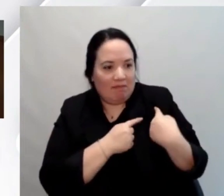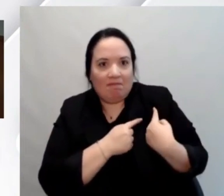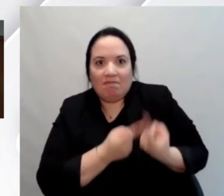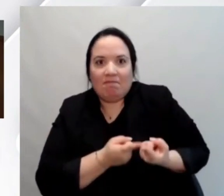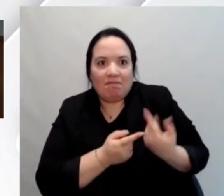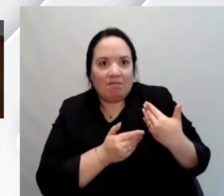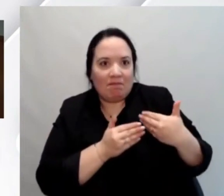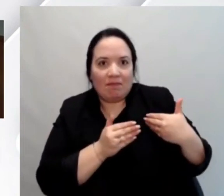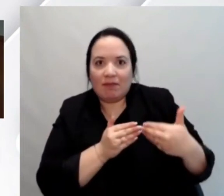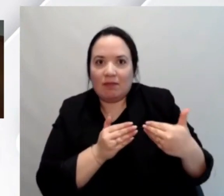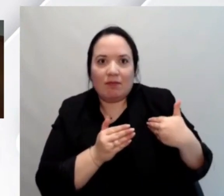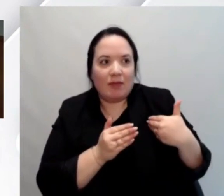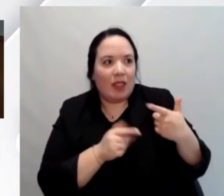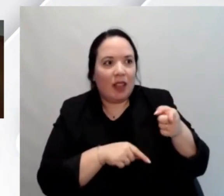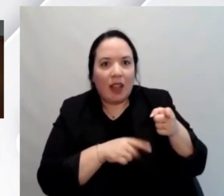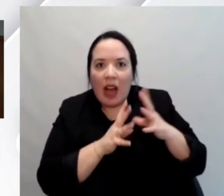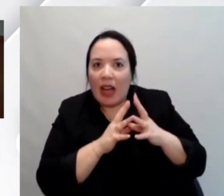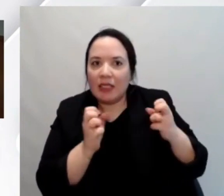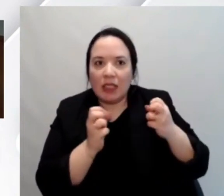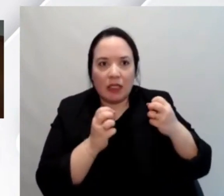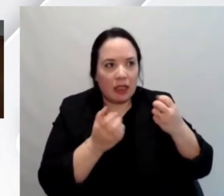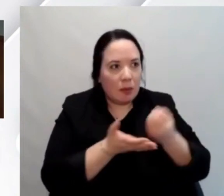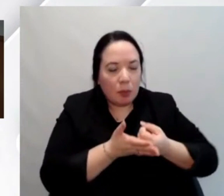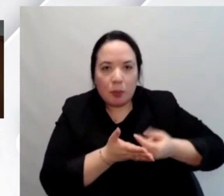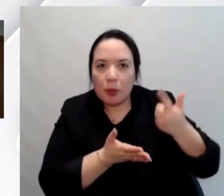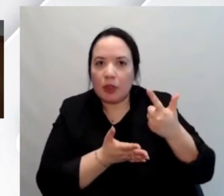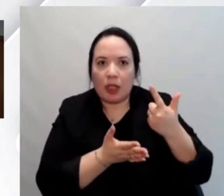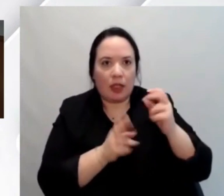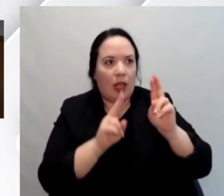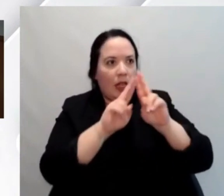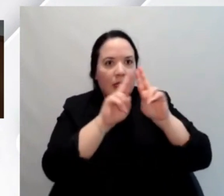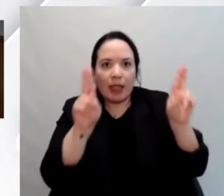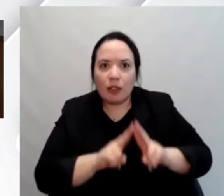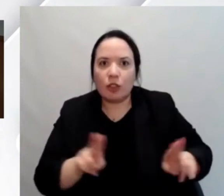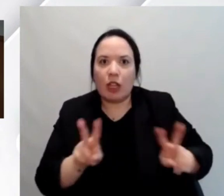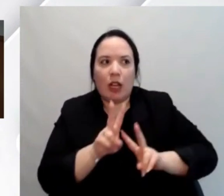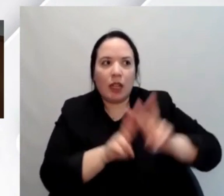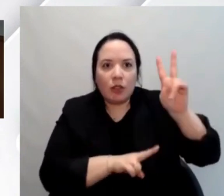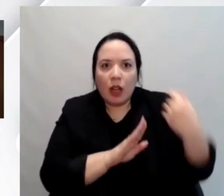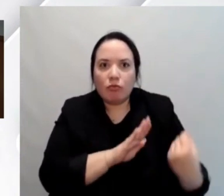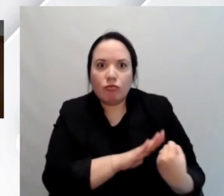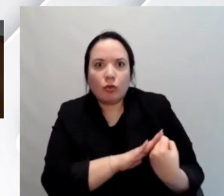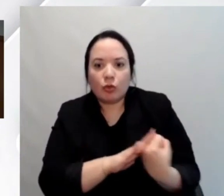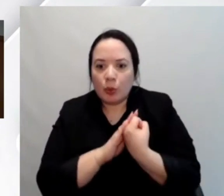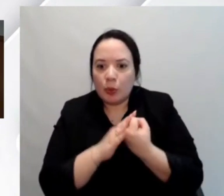player molto molto importanti di portata nazionale e internazionale e questo ci rasserena perché